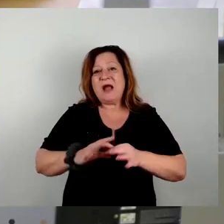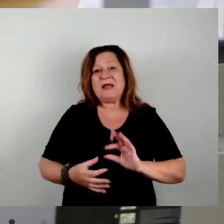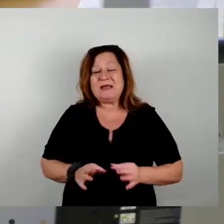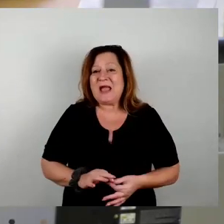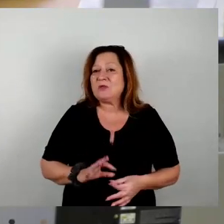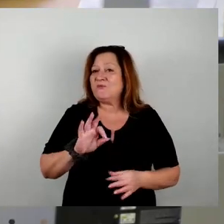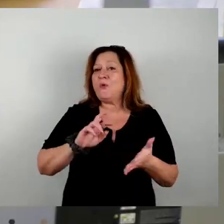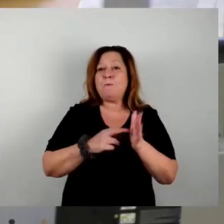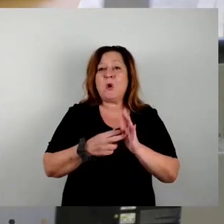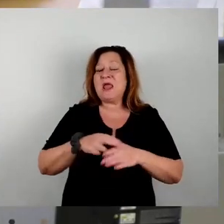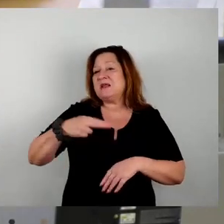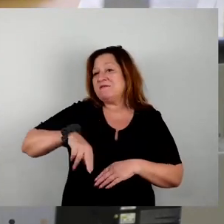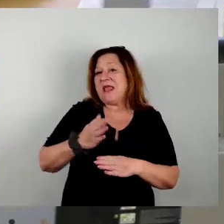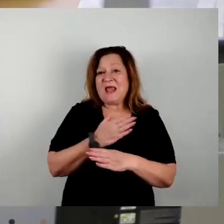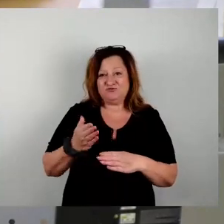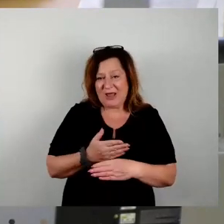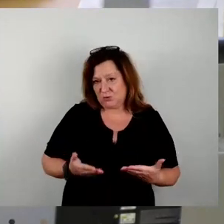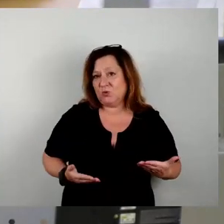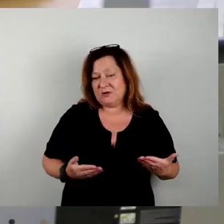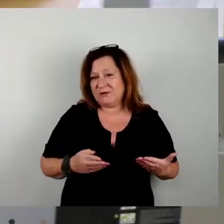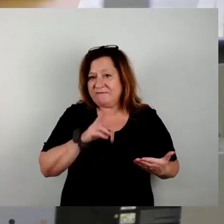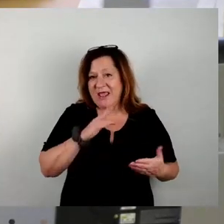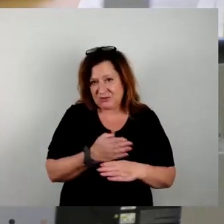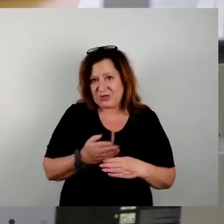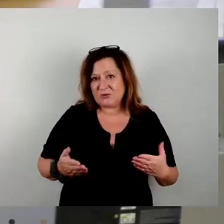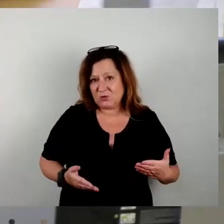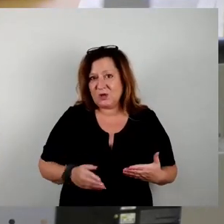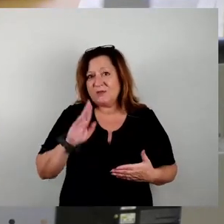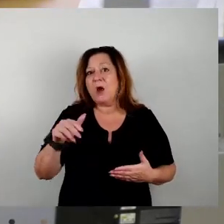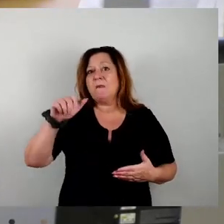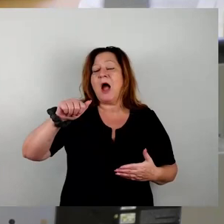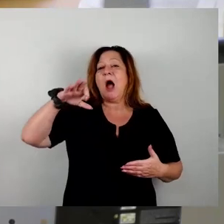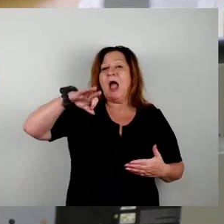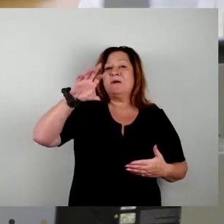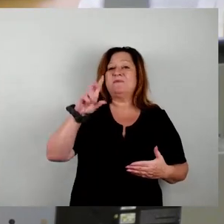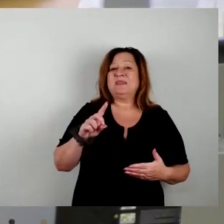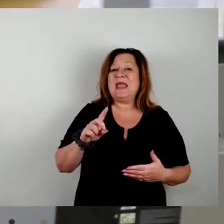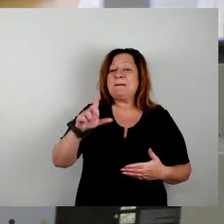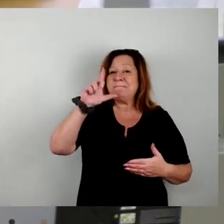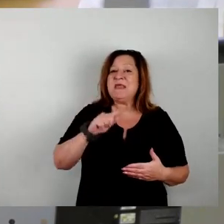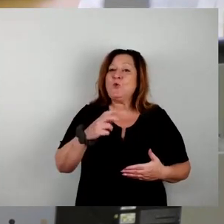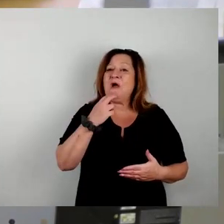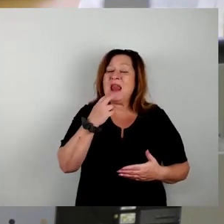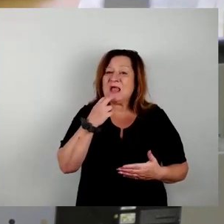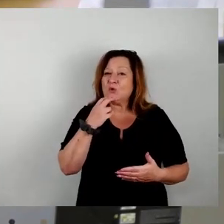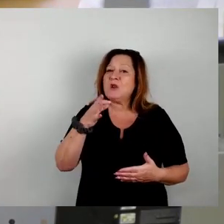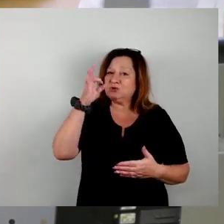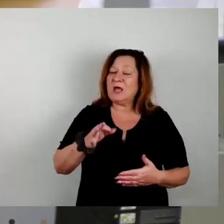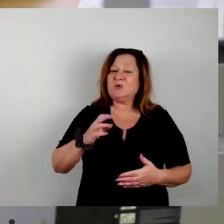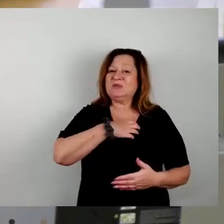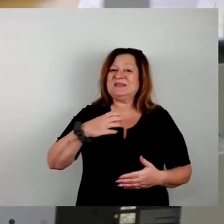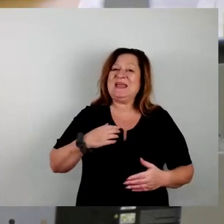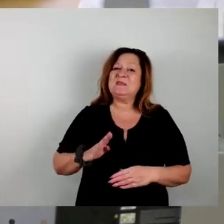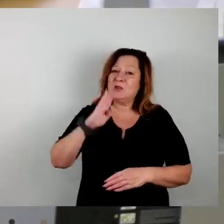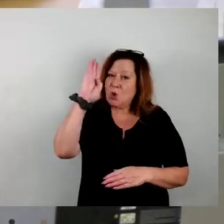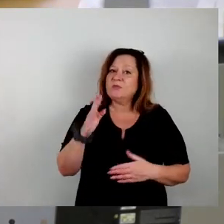Das haben wir in den vergangenen Jahren gesehen. Und deshalb bekennt sich die AfD zu den Mikroelektronikstandorten in Dresdner Norden. Wir werden dafür sein, es bringt